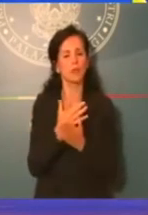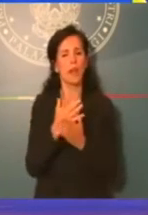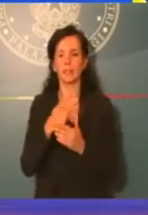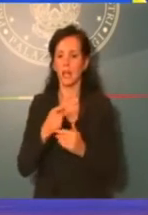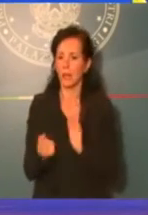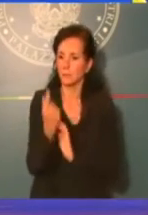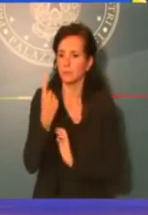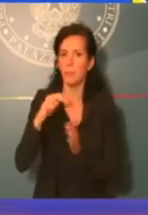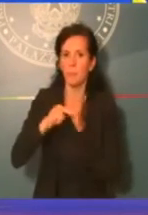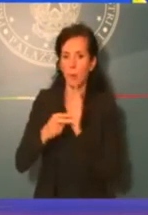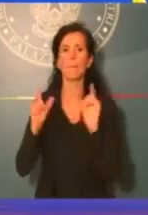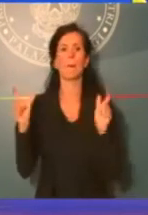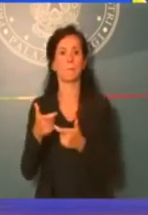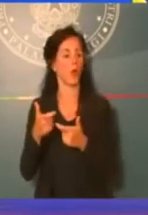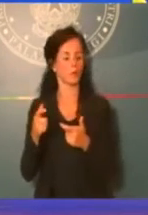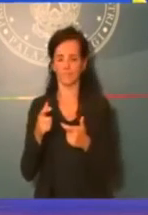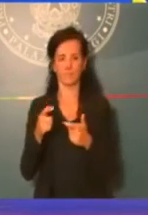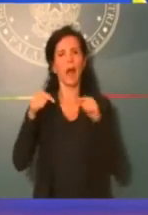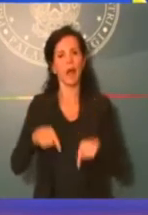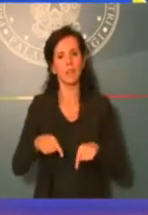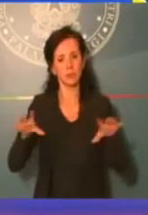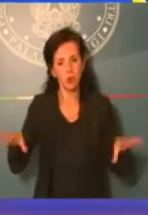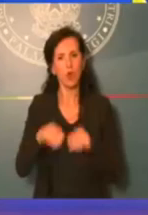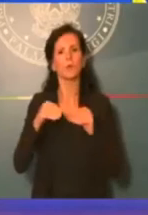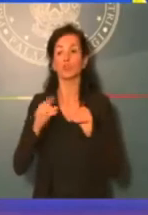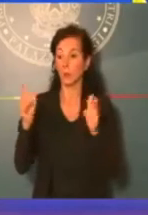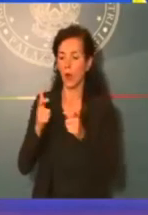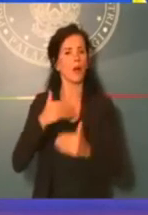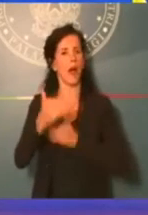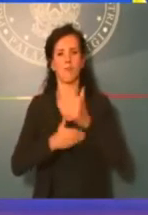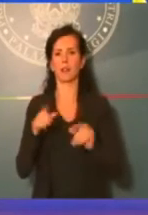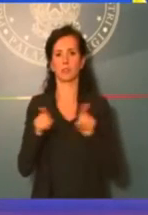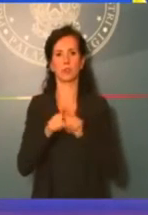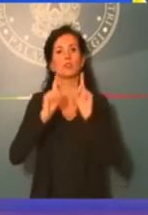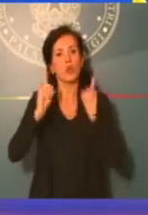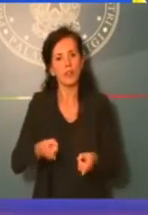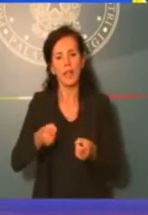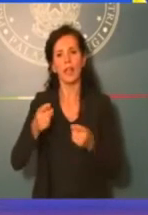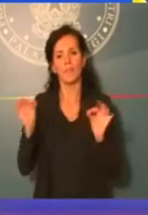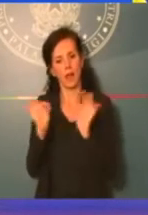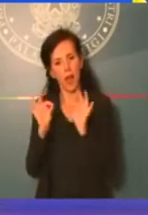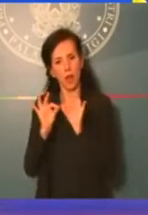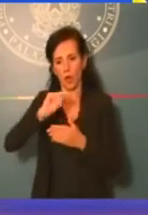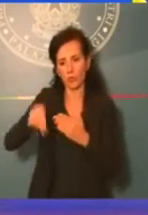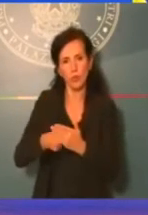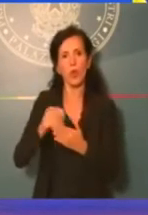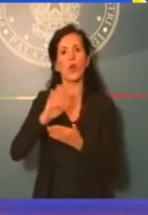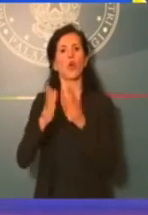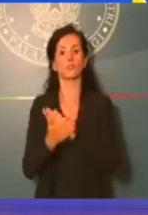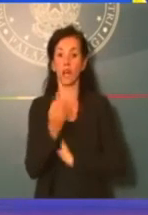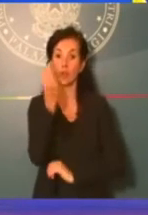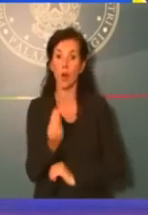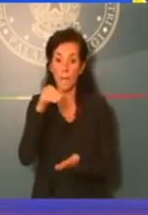Al contrario non succederà più. Ci sarà l'obbligo di stipulare e continuare il procedimento, stipulare anche il contratto in presenza di